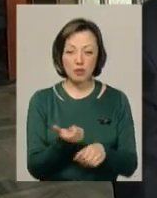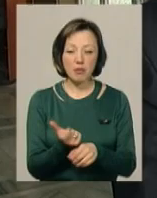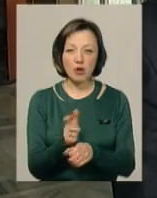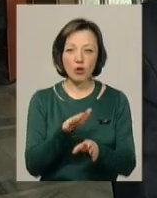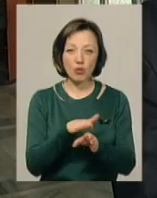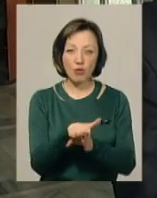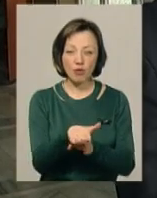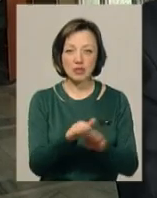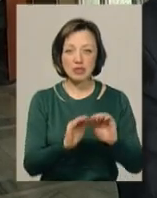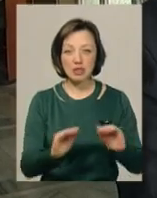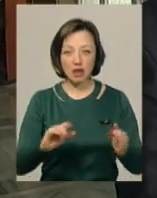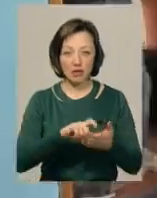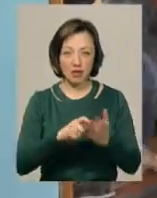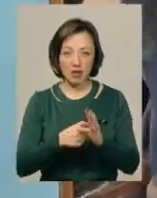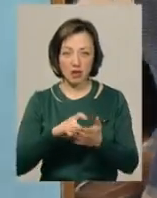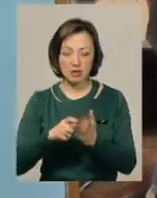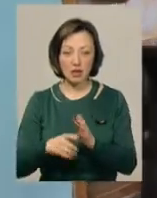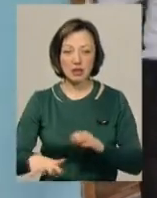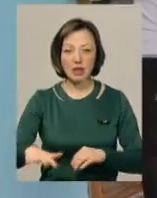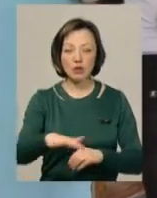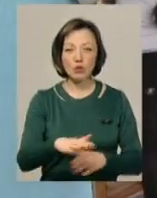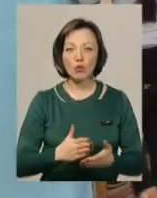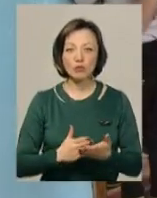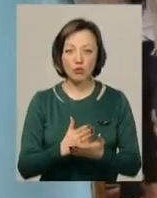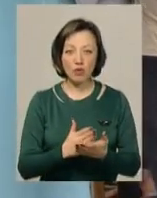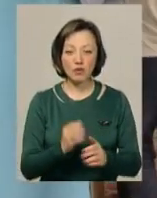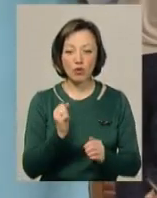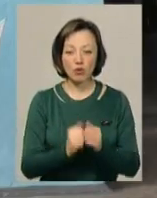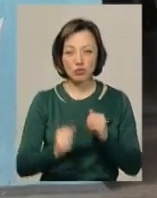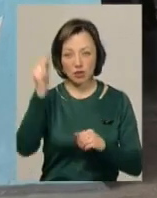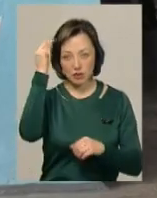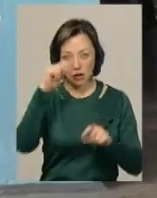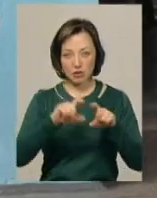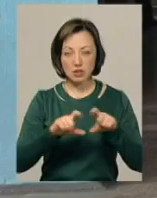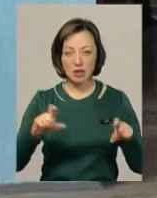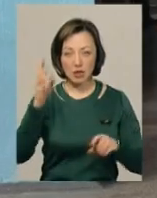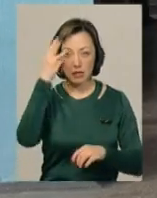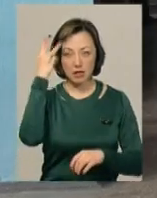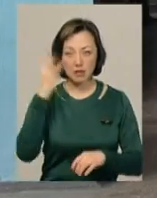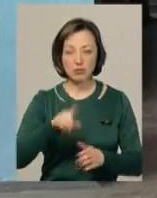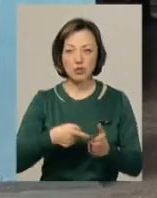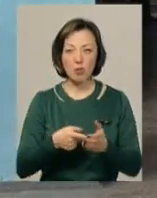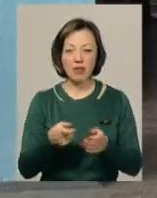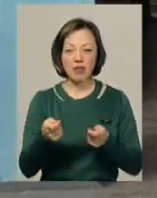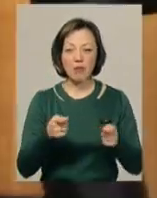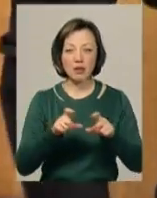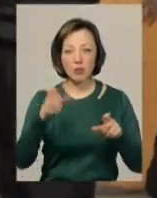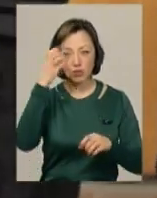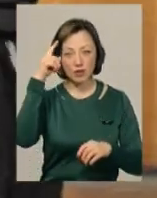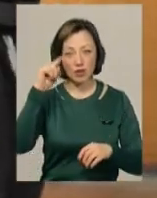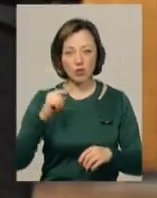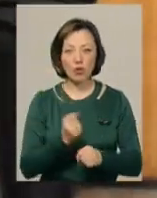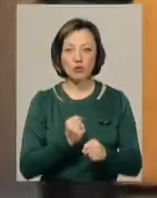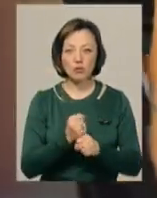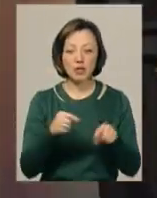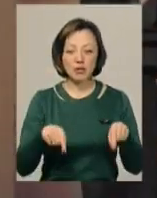дітей в класах. Територію обслуговування для кожного навчального закладу Хмельницького у міському департаменті освіти та науки